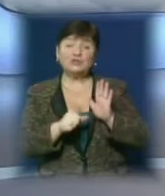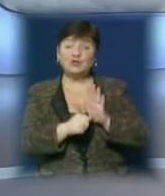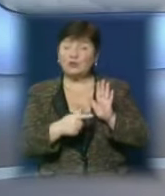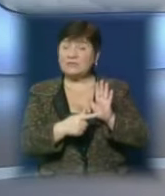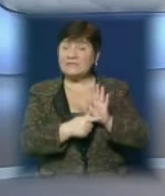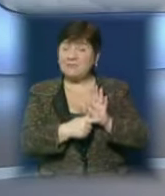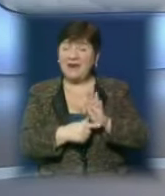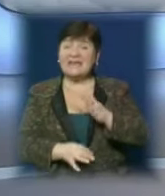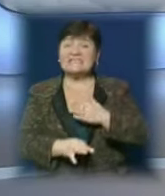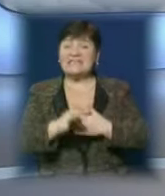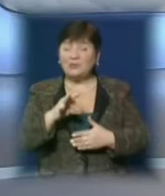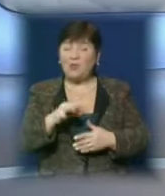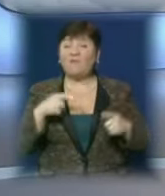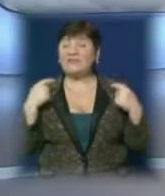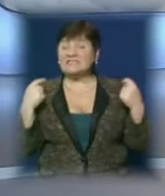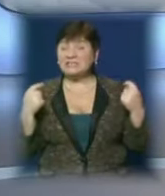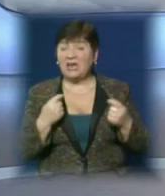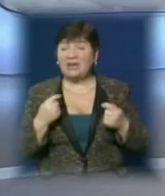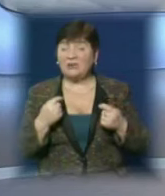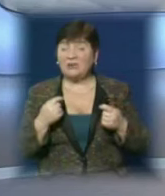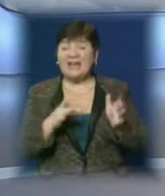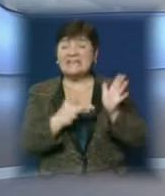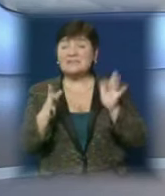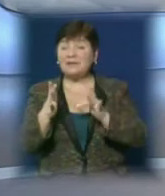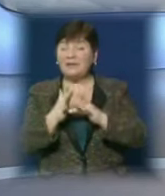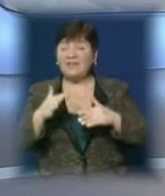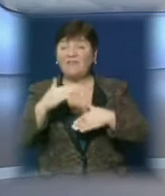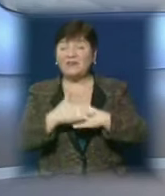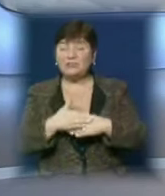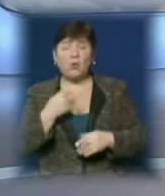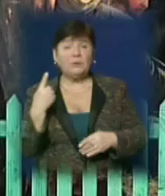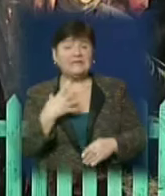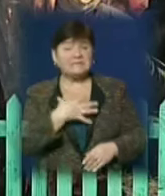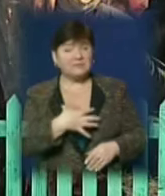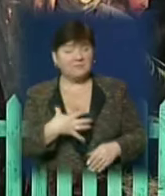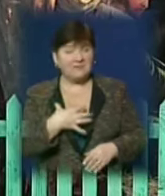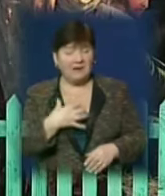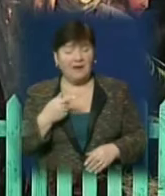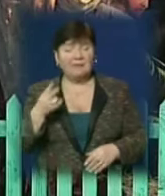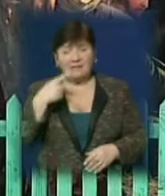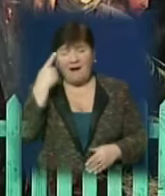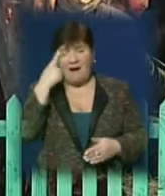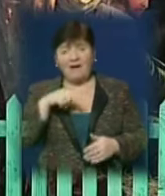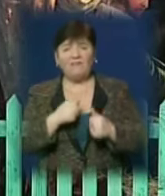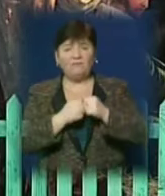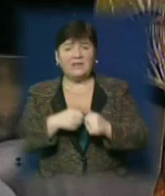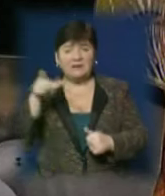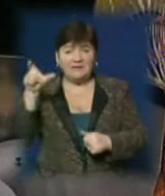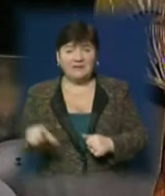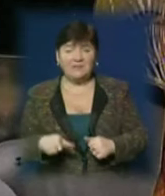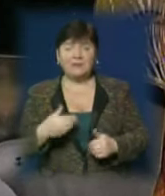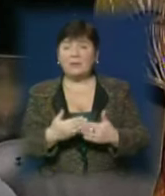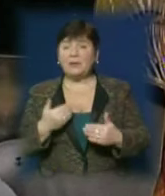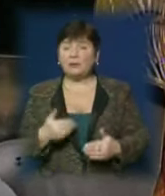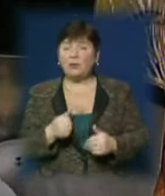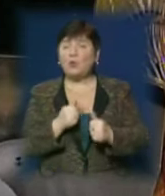християни Східного обряду відзначають святий вечір. Це одне з найважливіших свят для вірників. За традицією, напередодні